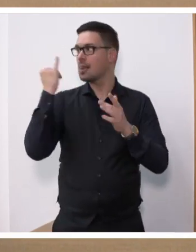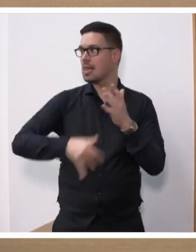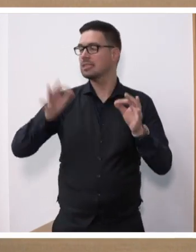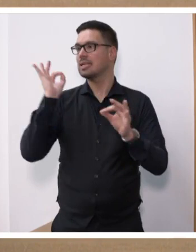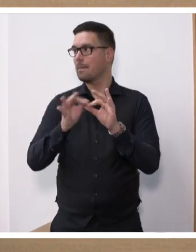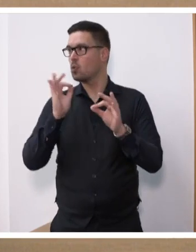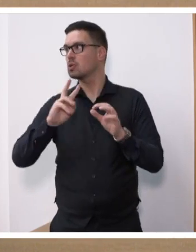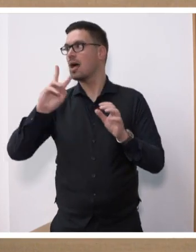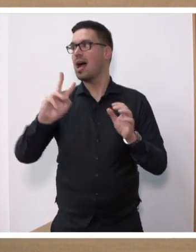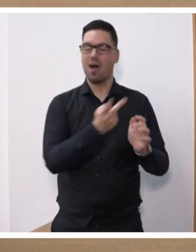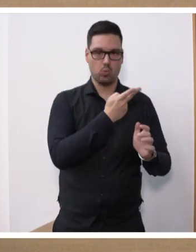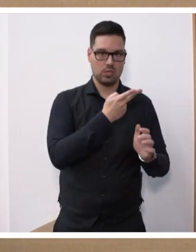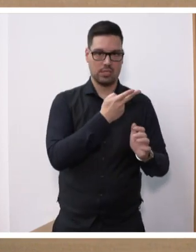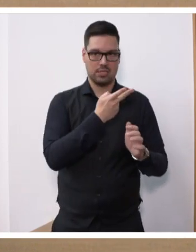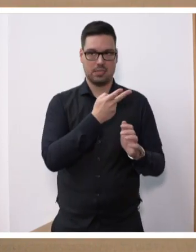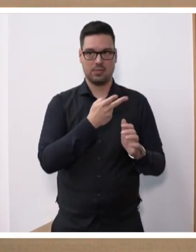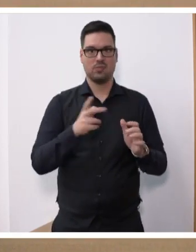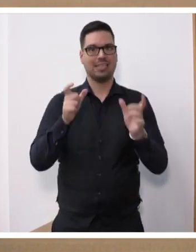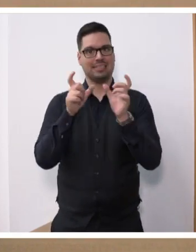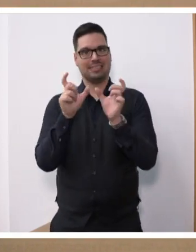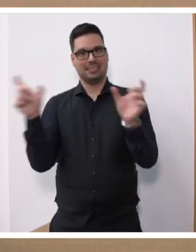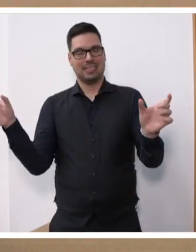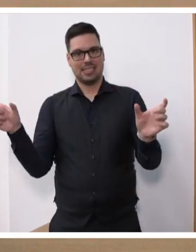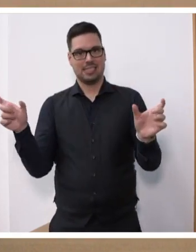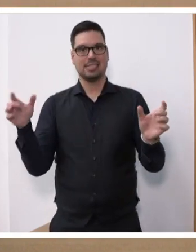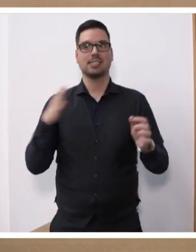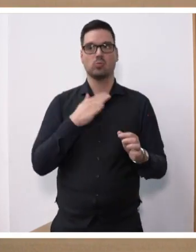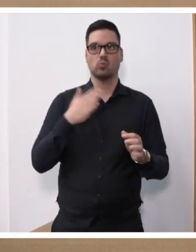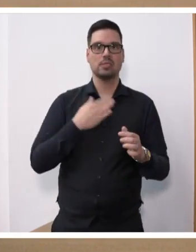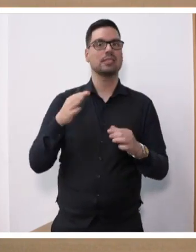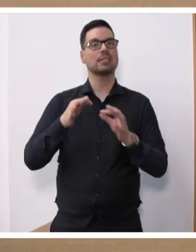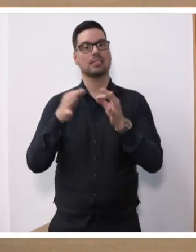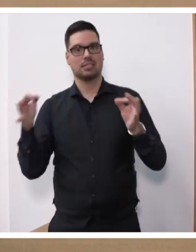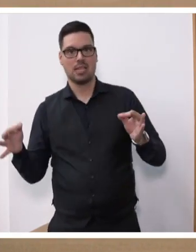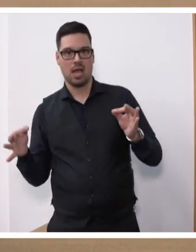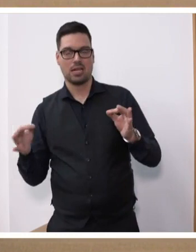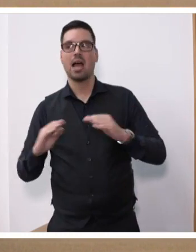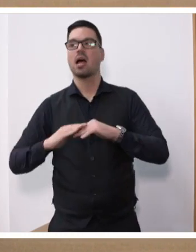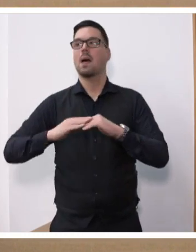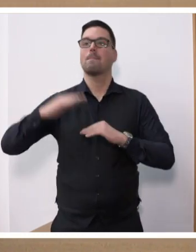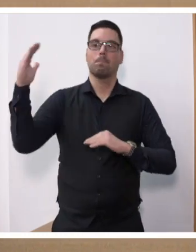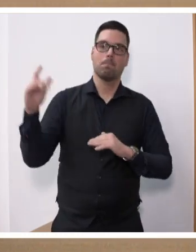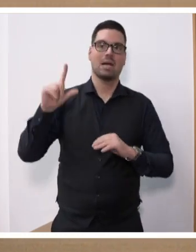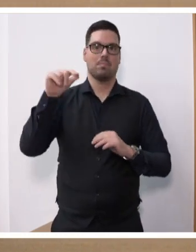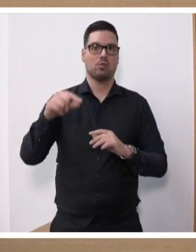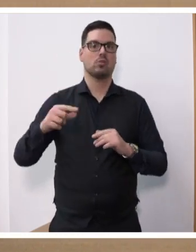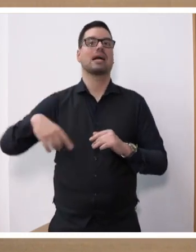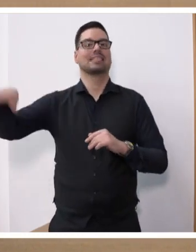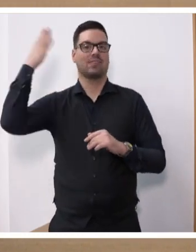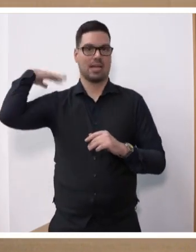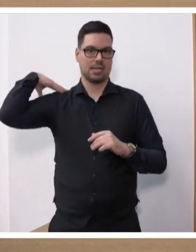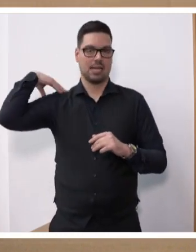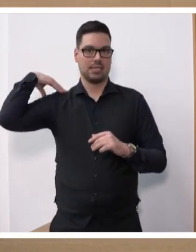dann eben auch für den Satz, der in unseren Tagen vielleicht noch mal mehr Bedeutung hat als noch in der Vergangenheit,